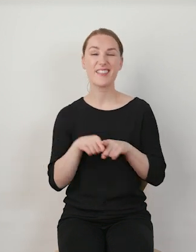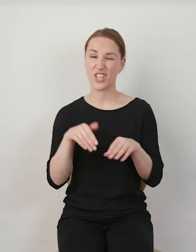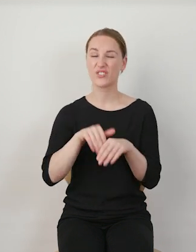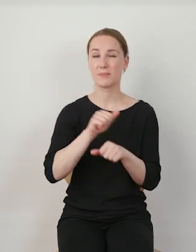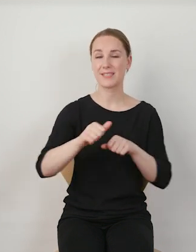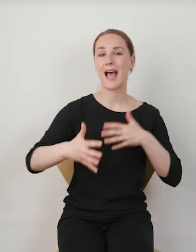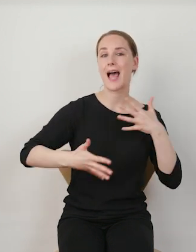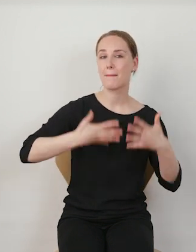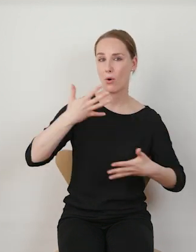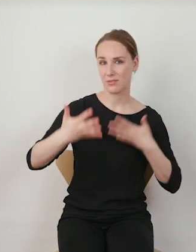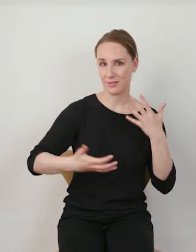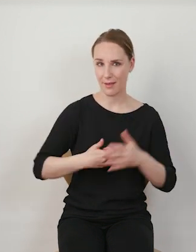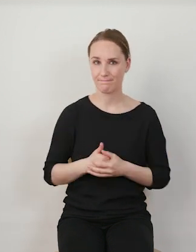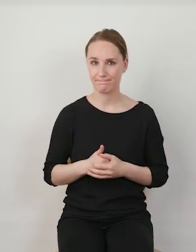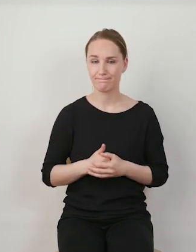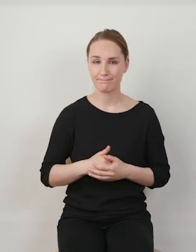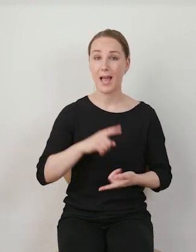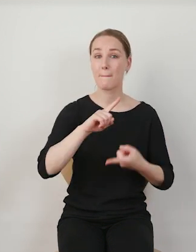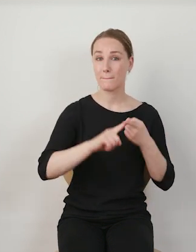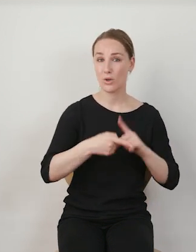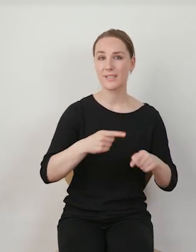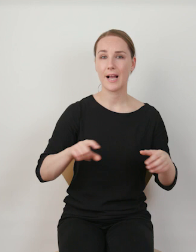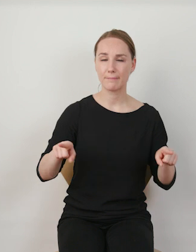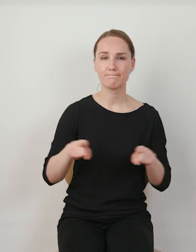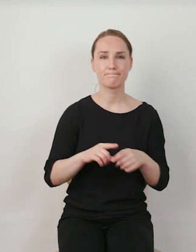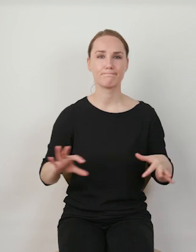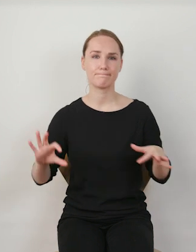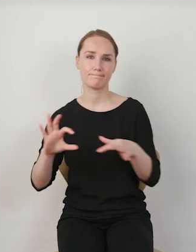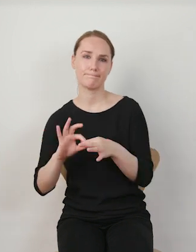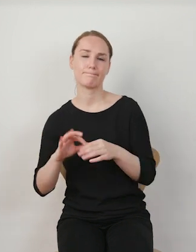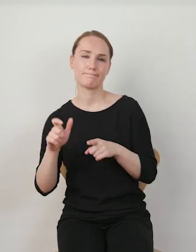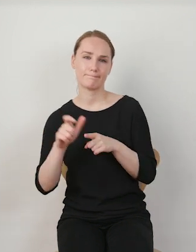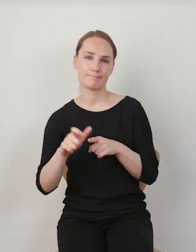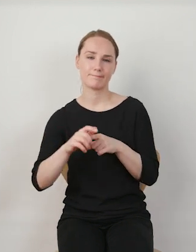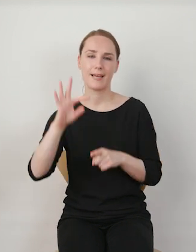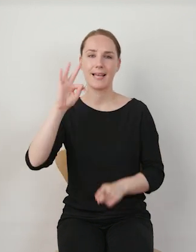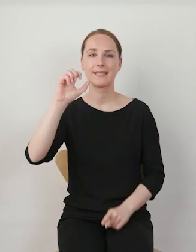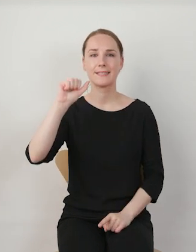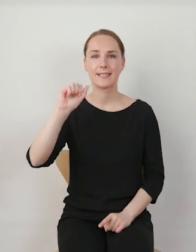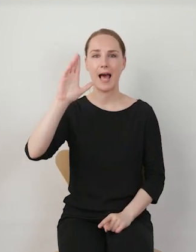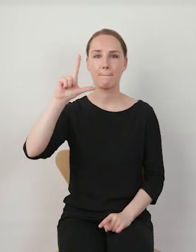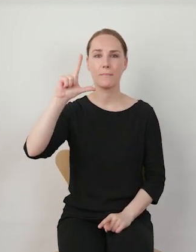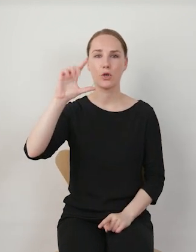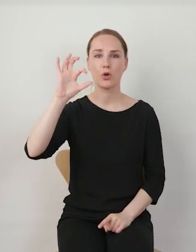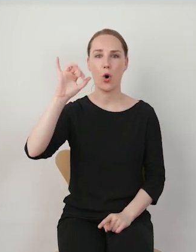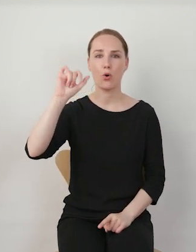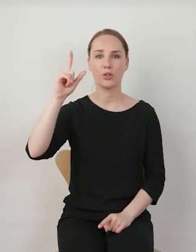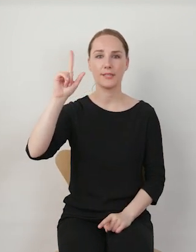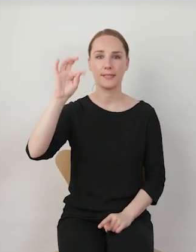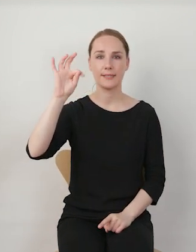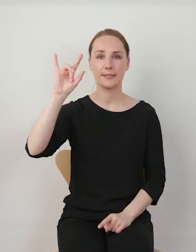emocjonalnie. Z tą polityką wiąże się również w pojęcie tabloidyzacji, czyli procesu, w którym inne media